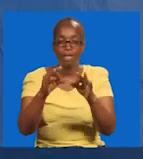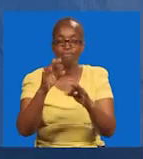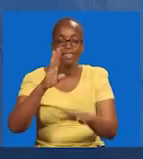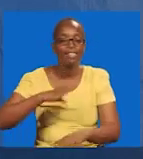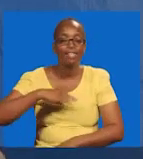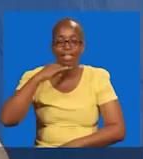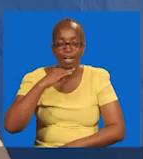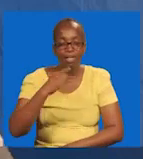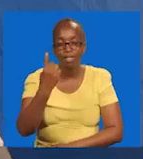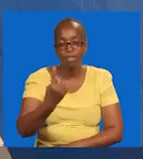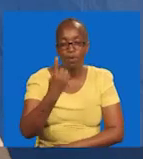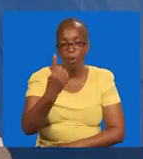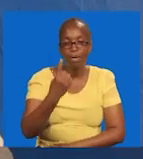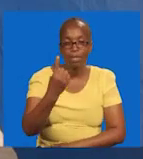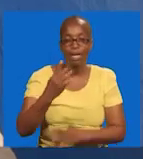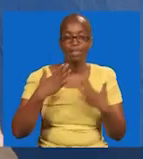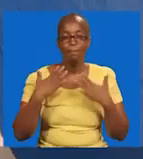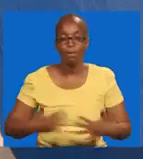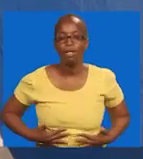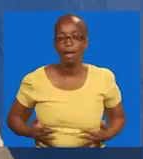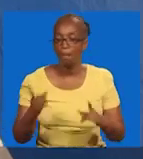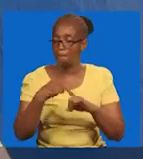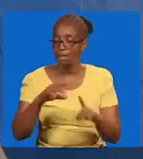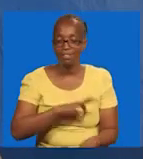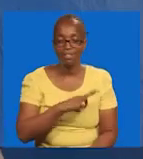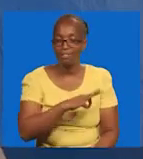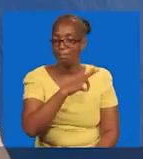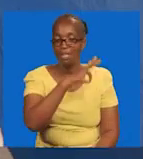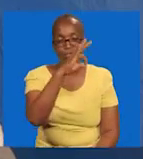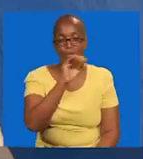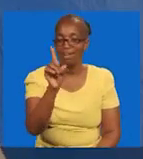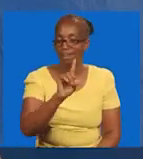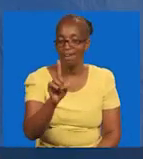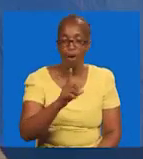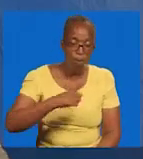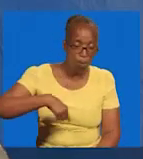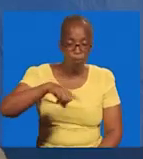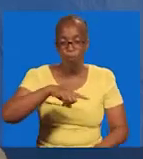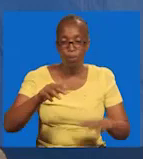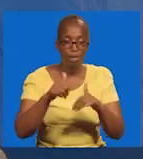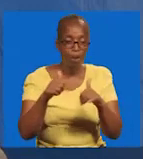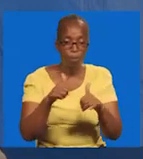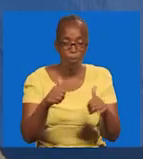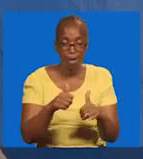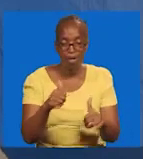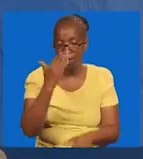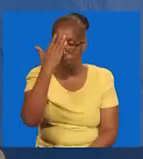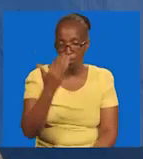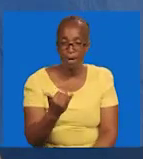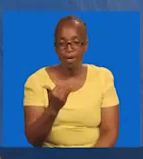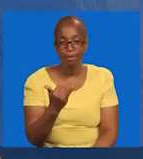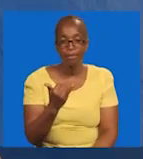kufa, ni umwili tu. Lakini kiroho, napana, tukosawa kabisa.